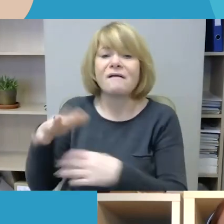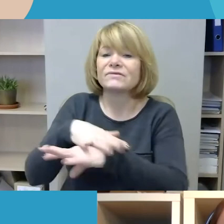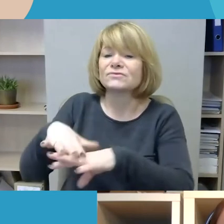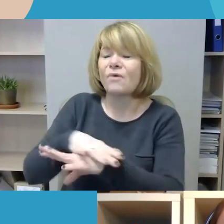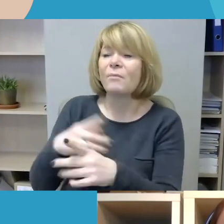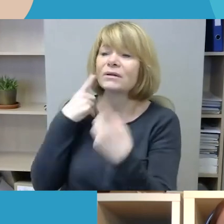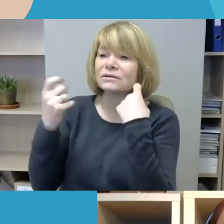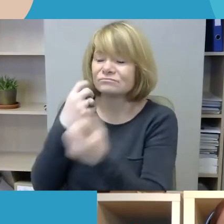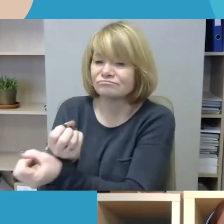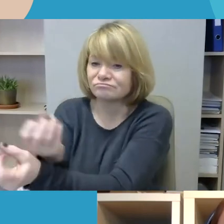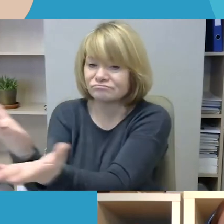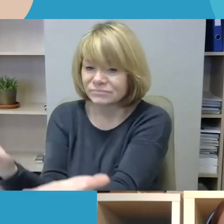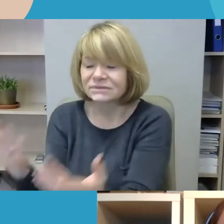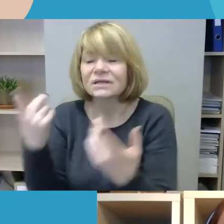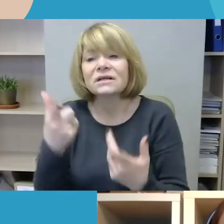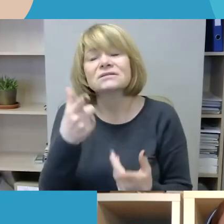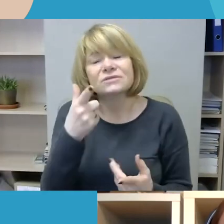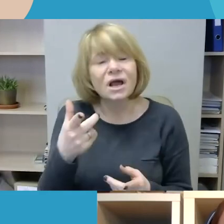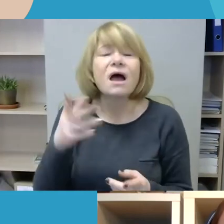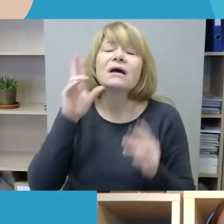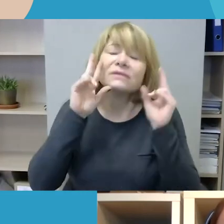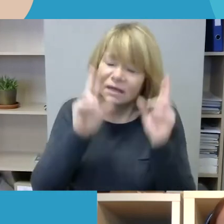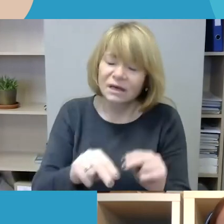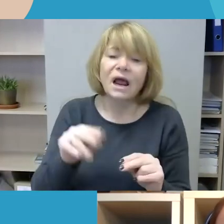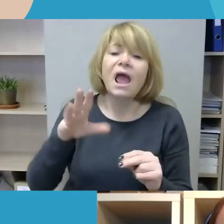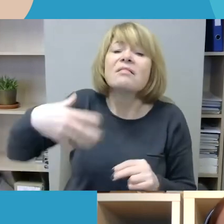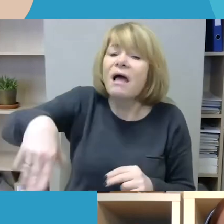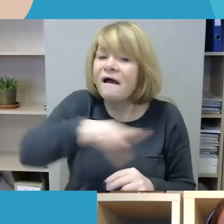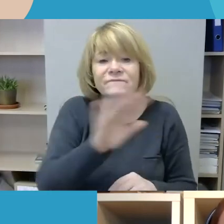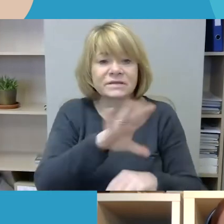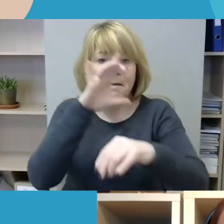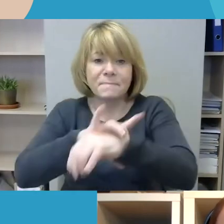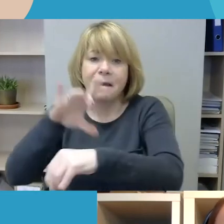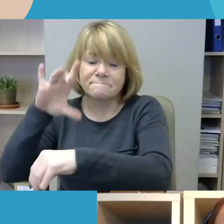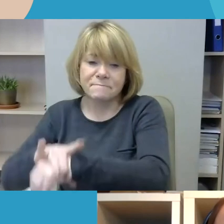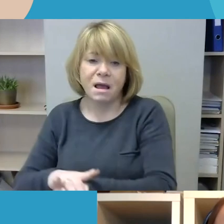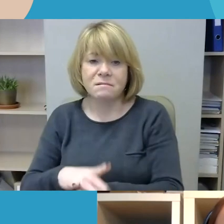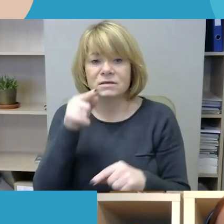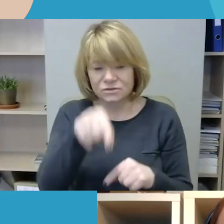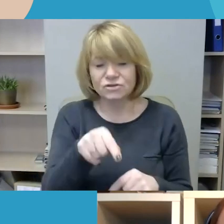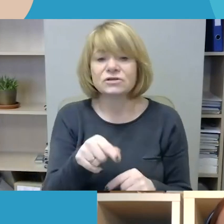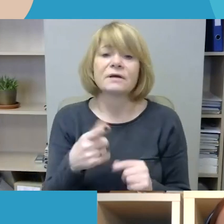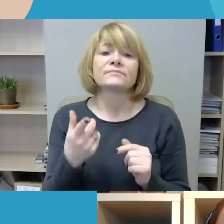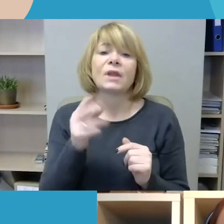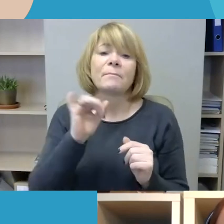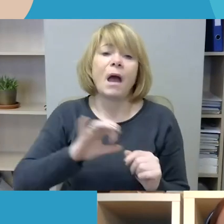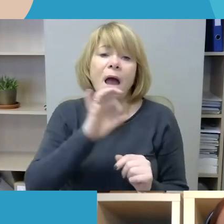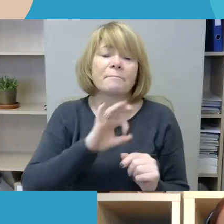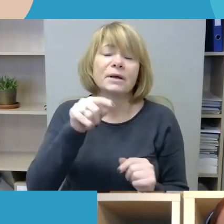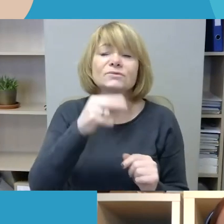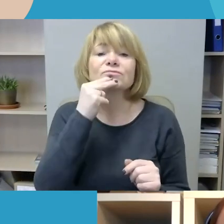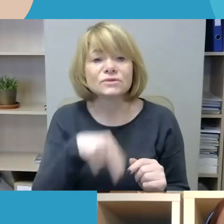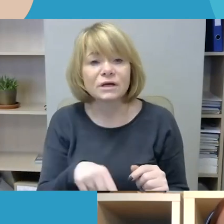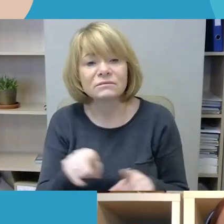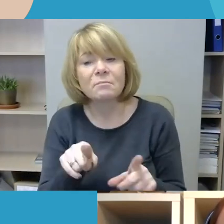nusikaltimai, nes iš tiesų dar ne visi atpažįstė ir nukentėja asmenis, bet ir taip pat atsižvelgimas į problematiką,